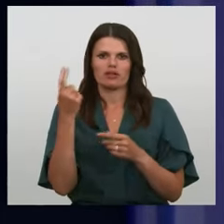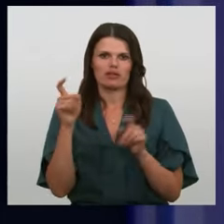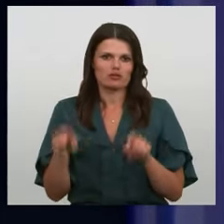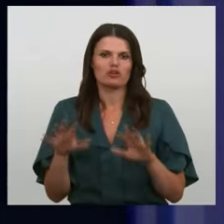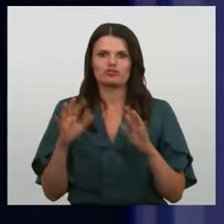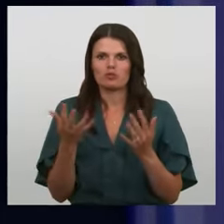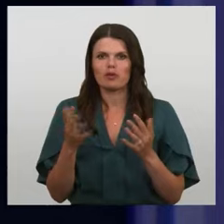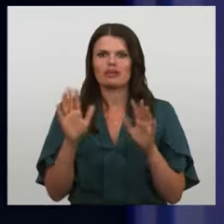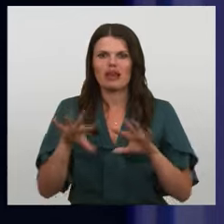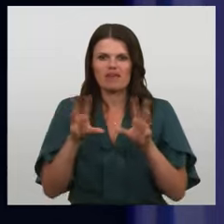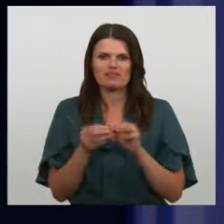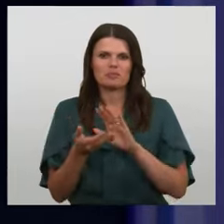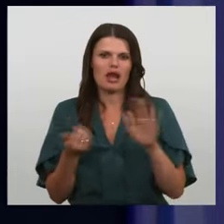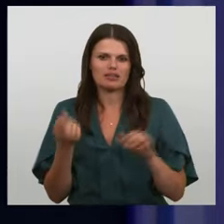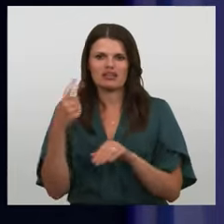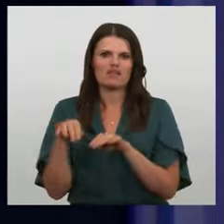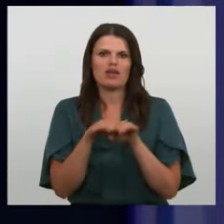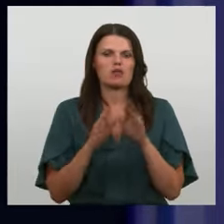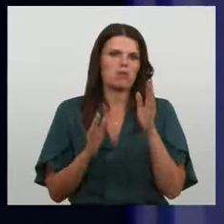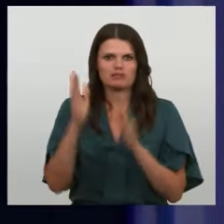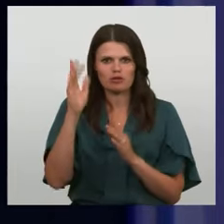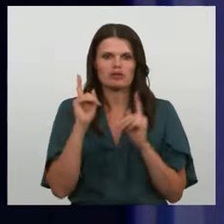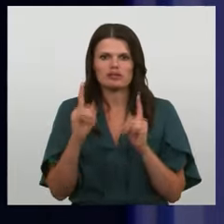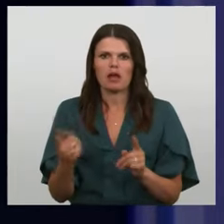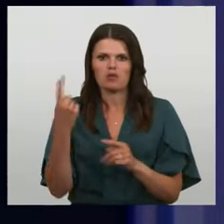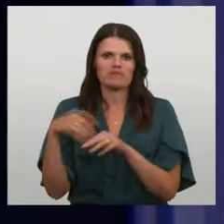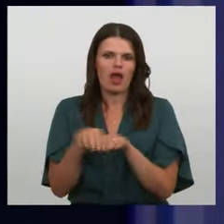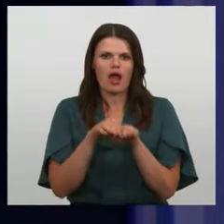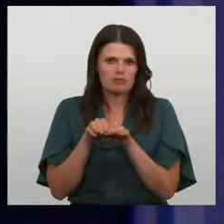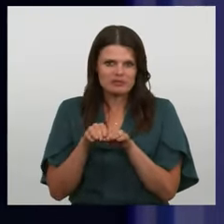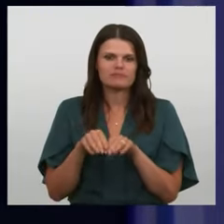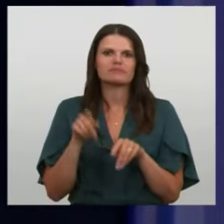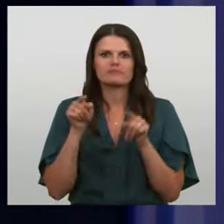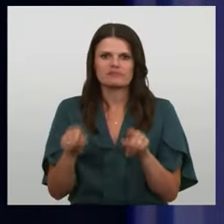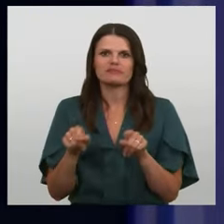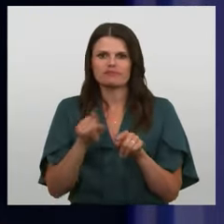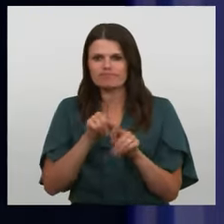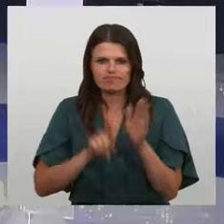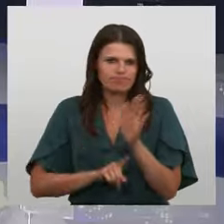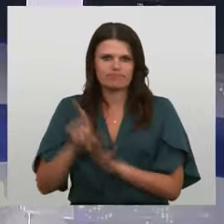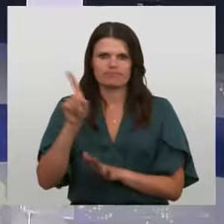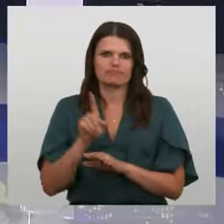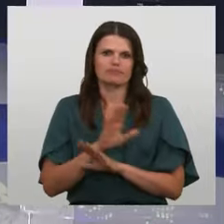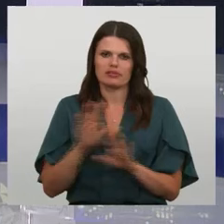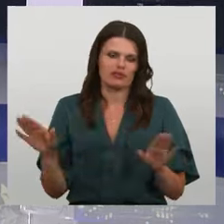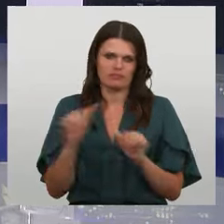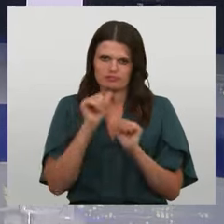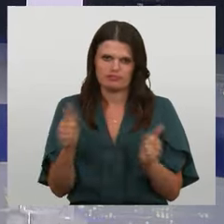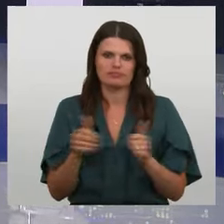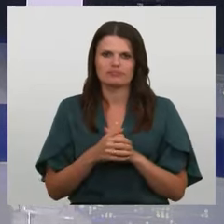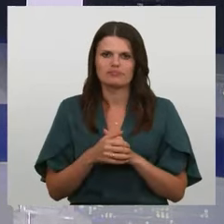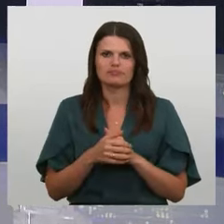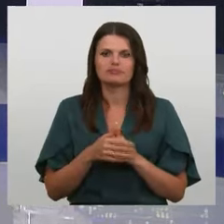lai vispār atceltu vienbalsību balsojumu, ir jābūt vienbalsībai. Līdz ar to tas jau pats saknē neiesauri. Bremenkums.